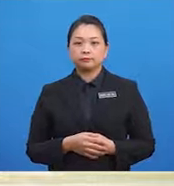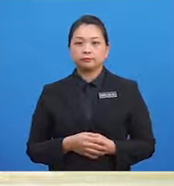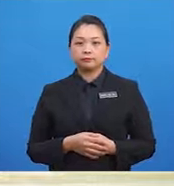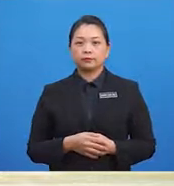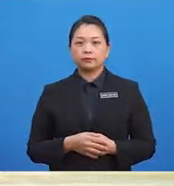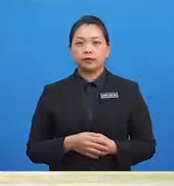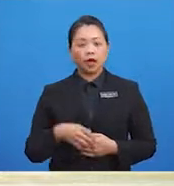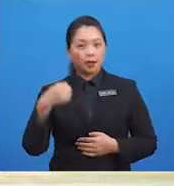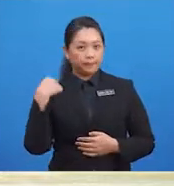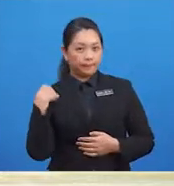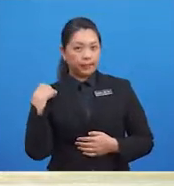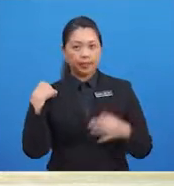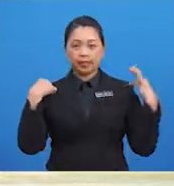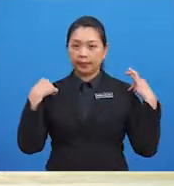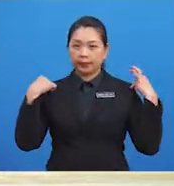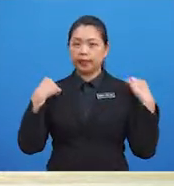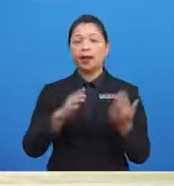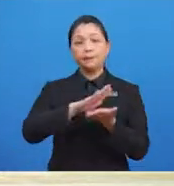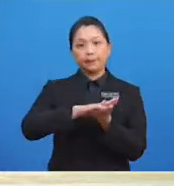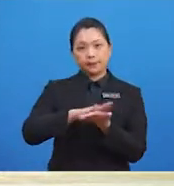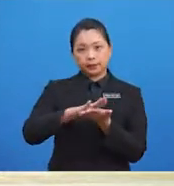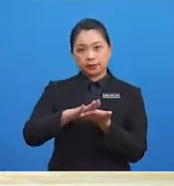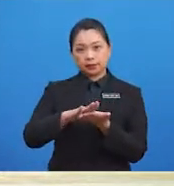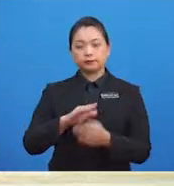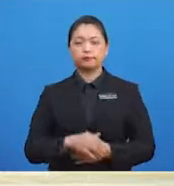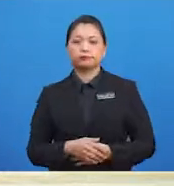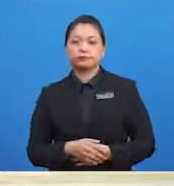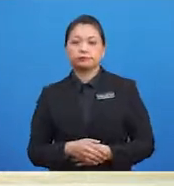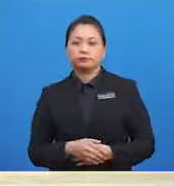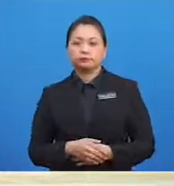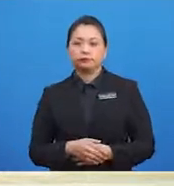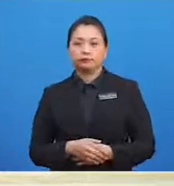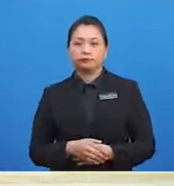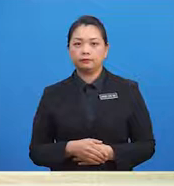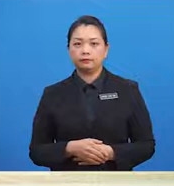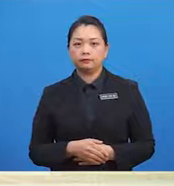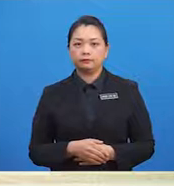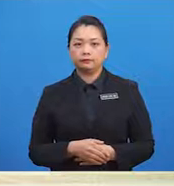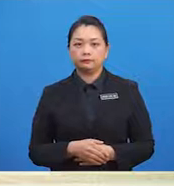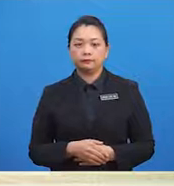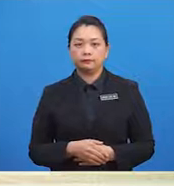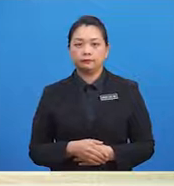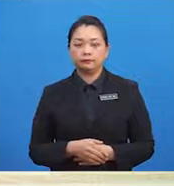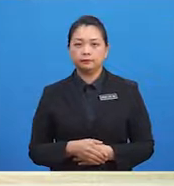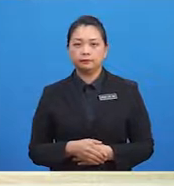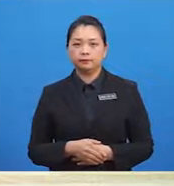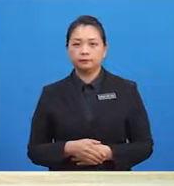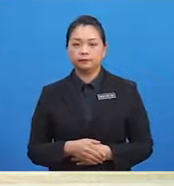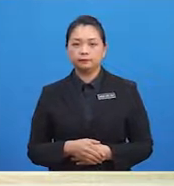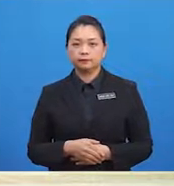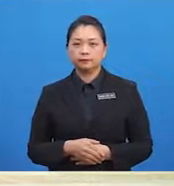Ya, bersih Kita seharusnya memakai pakaian yang bersih